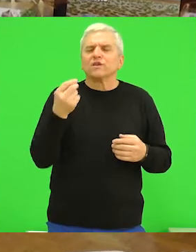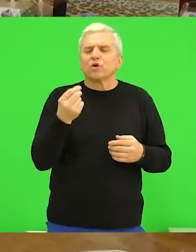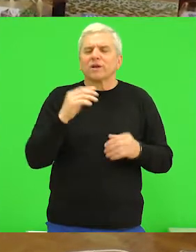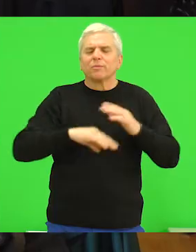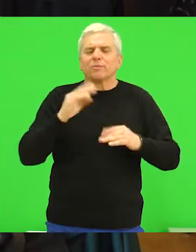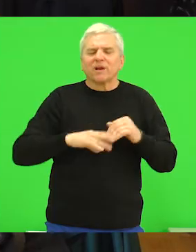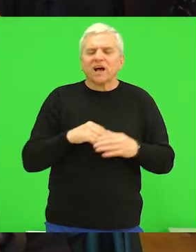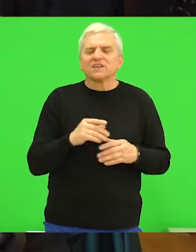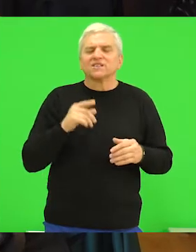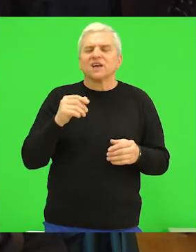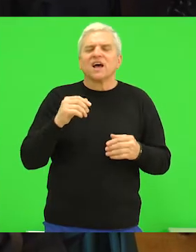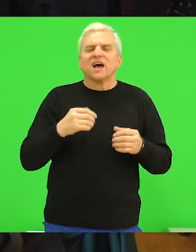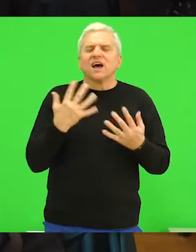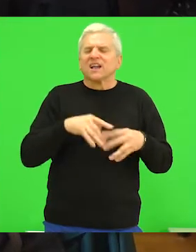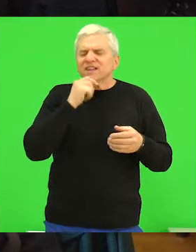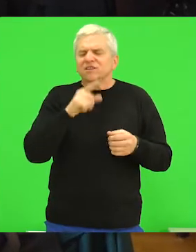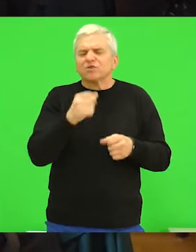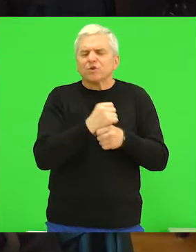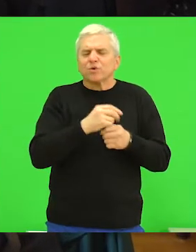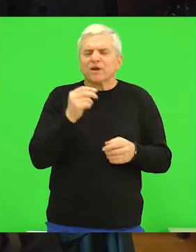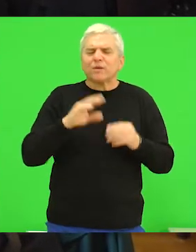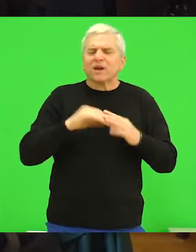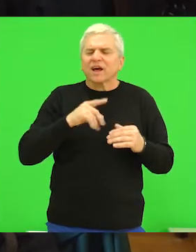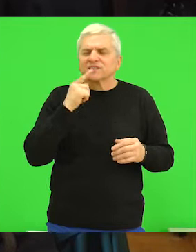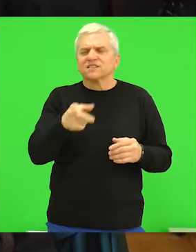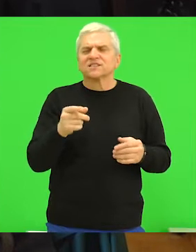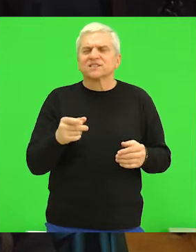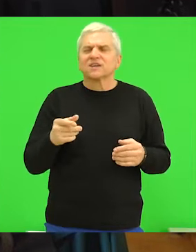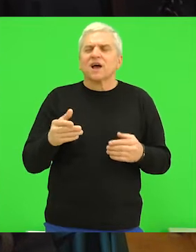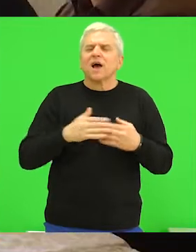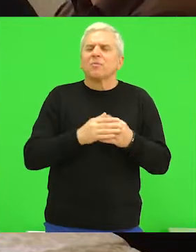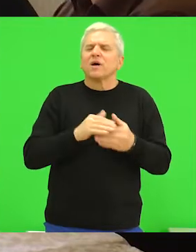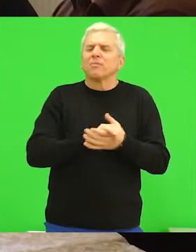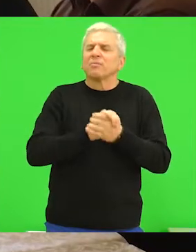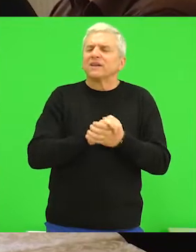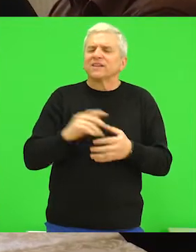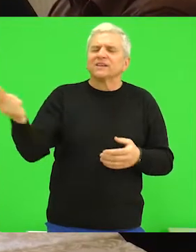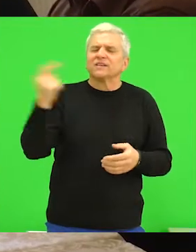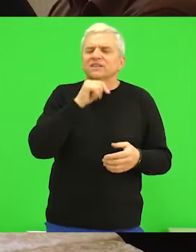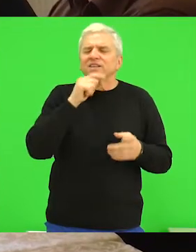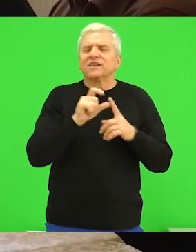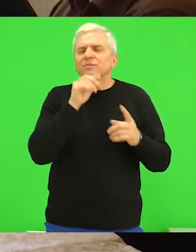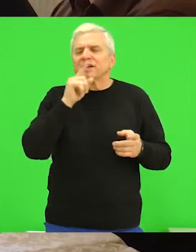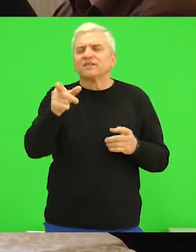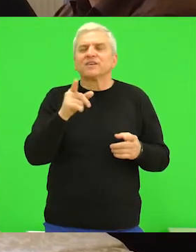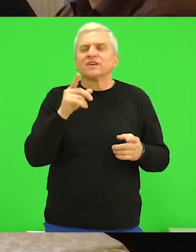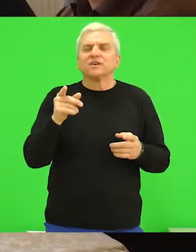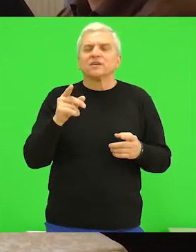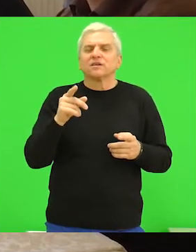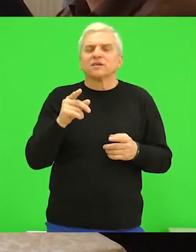dobre prakse. Radionica je namenjena pre svega partnerima i stakeholderima